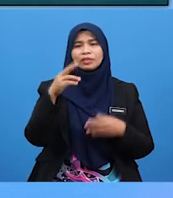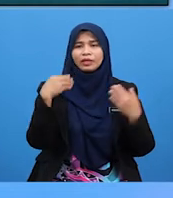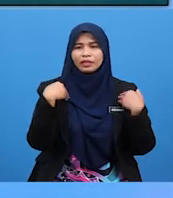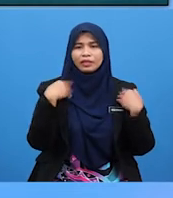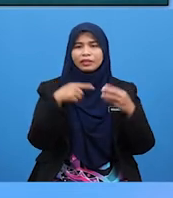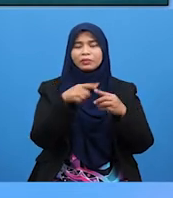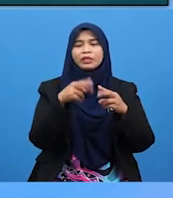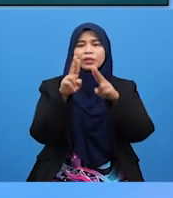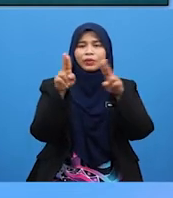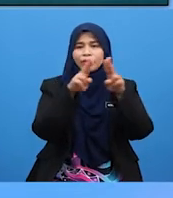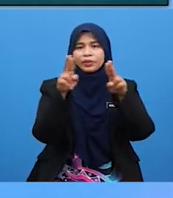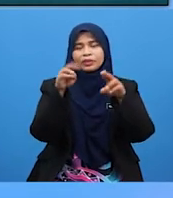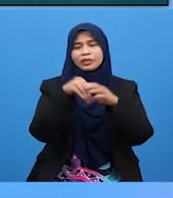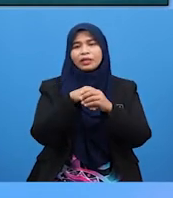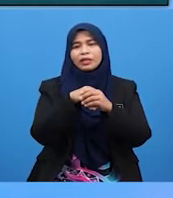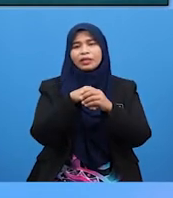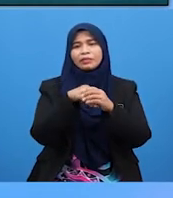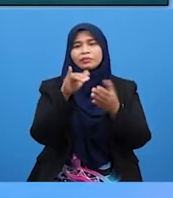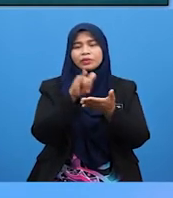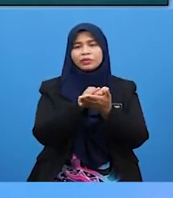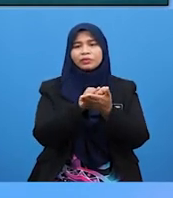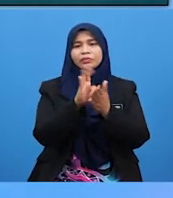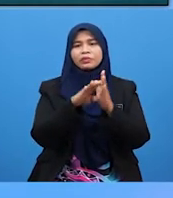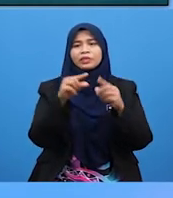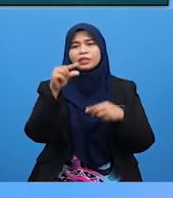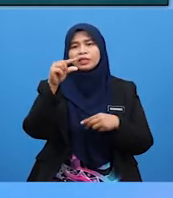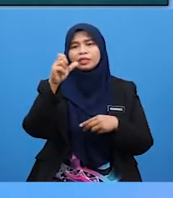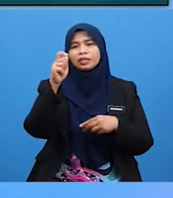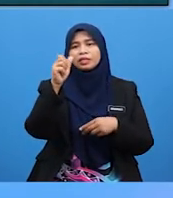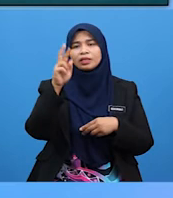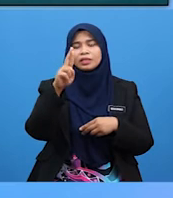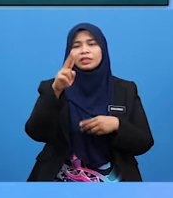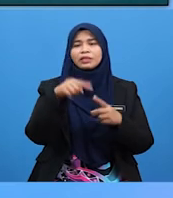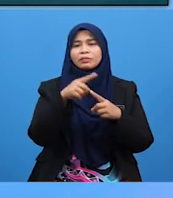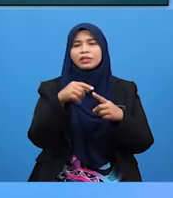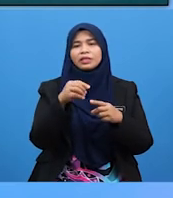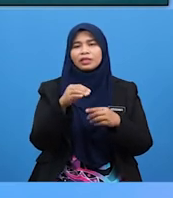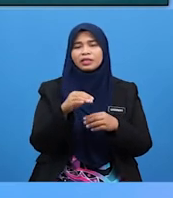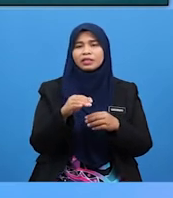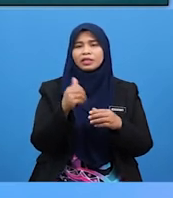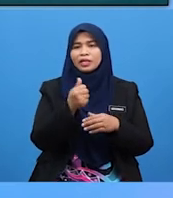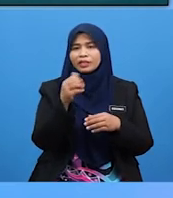udara di dalam rekoder bergetar Tak kalah alat ini ditiup